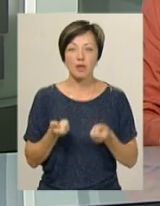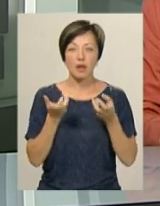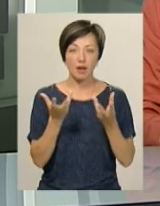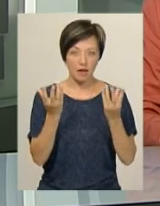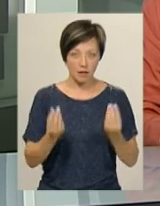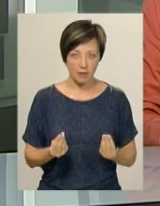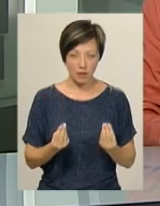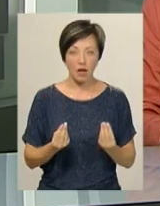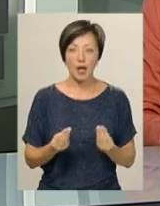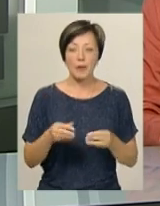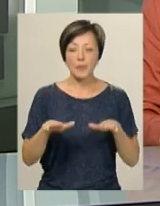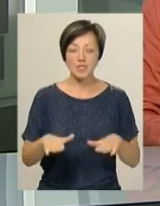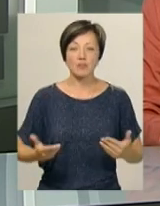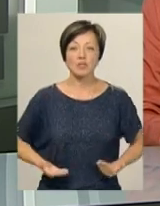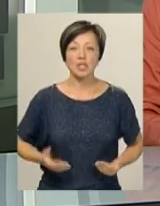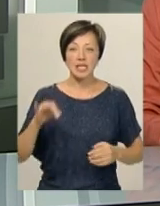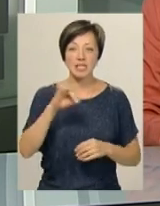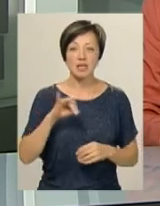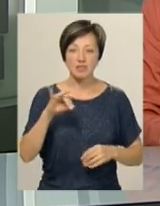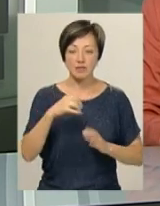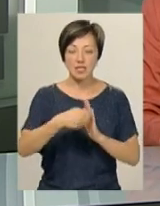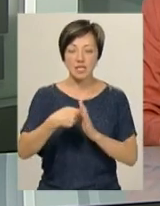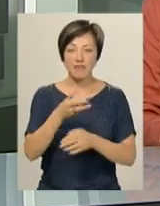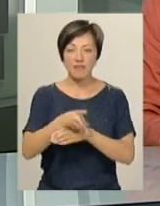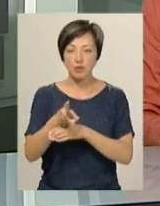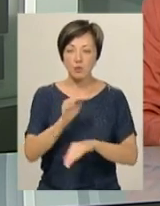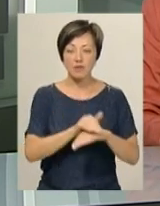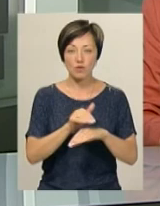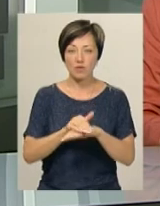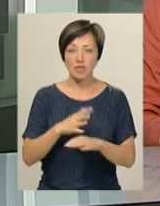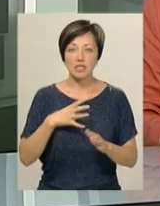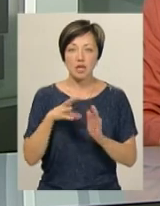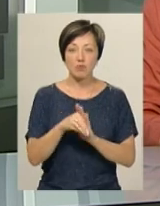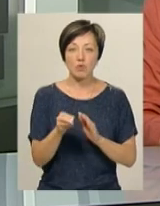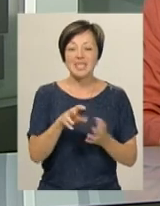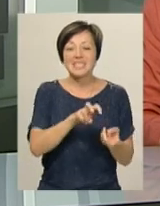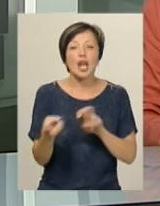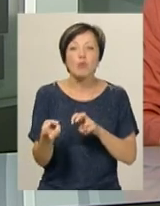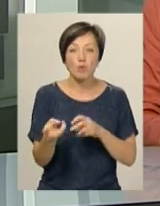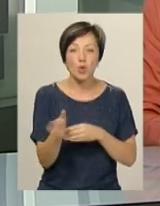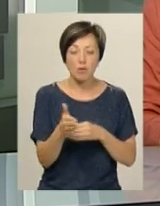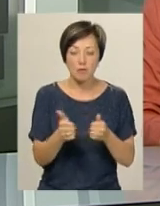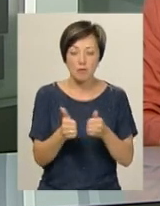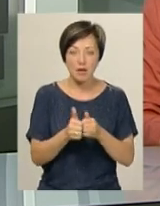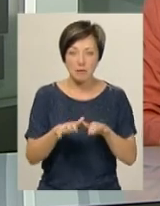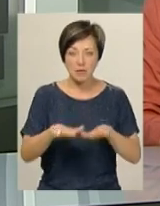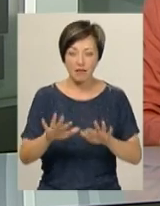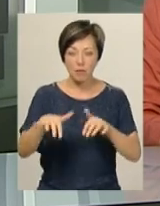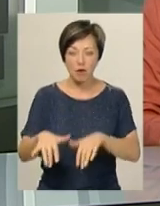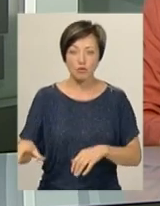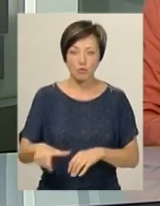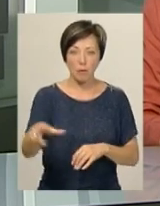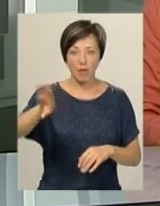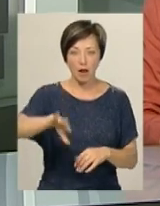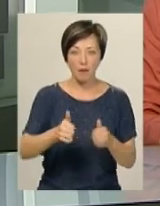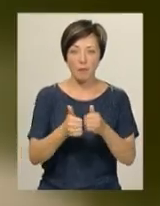днів. Нагадаю, місцеві жителі Ізяслава зняли відео, на якому зафіксували загиблу рибу біля місцевого пляжу, вздовж берега, біля мосту.